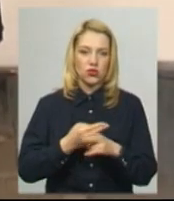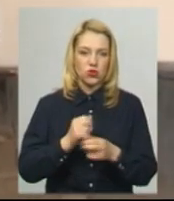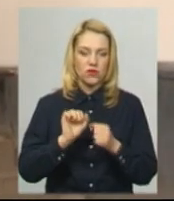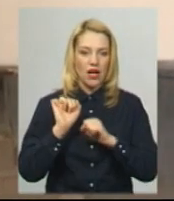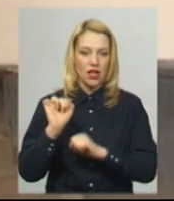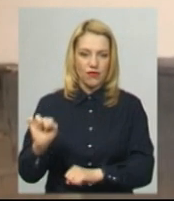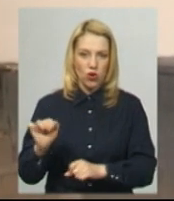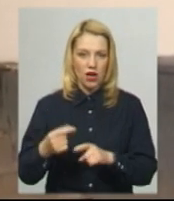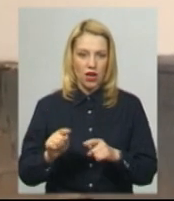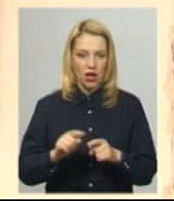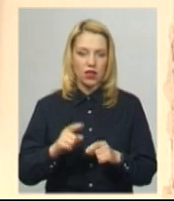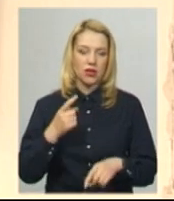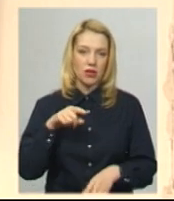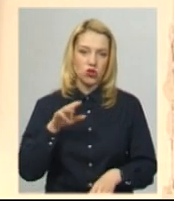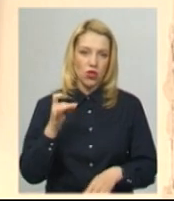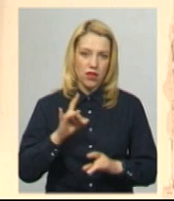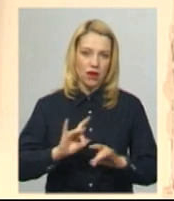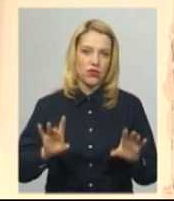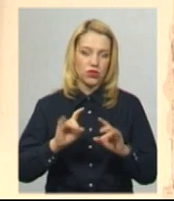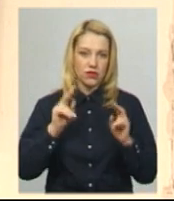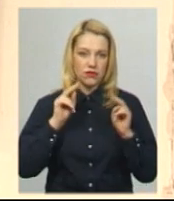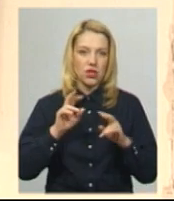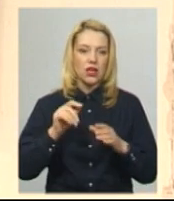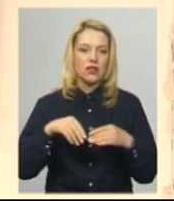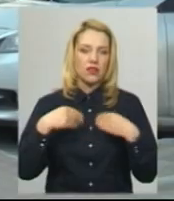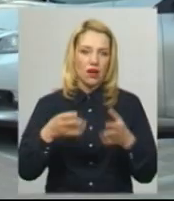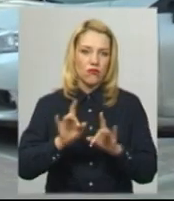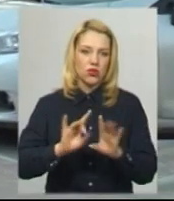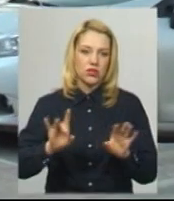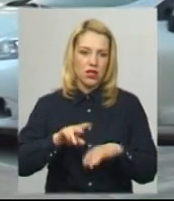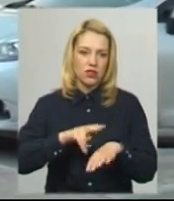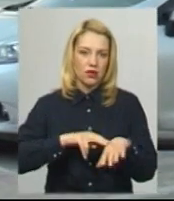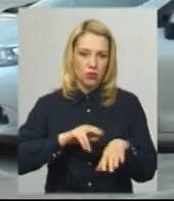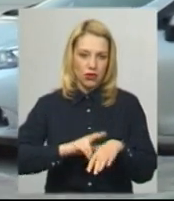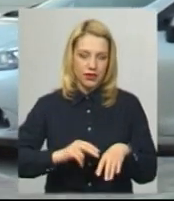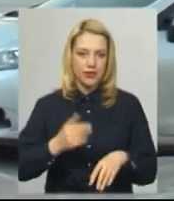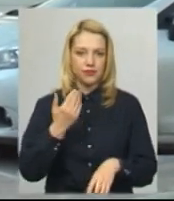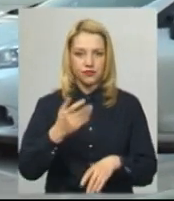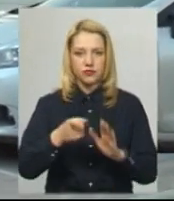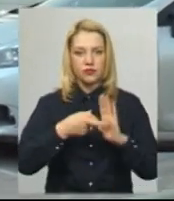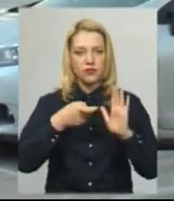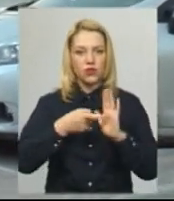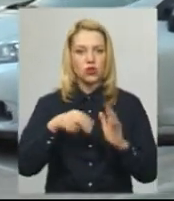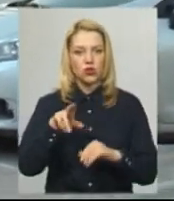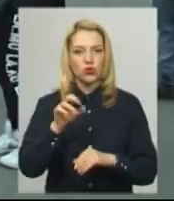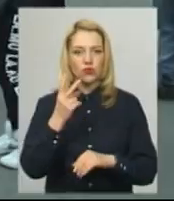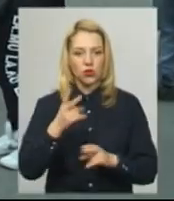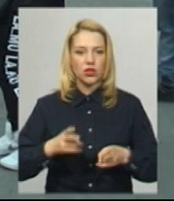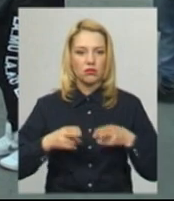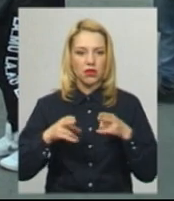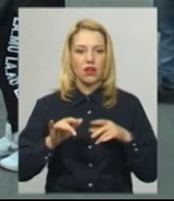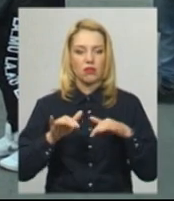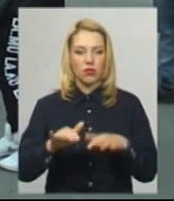міський голова в якості свідка дав пояснення слідчим в міському відділі Нацполіції. Його допитували щодо двох кримінальних